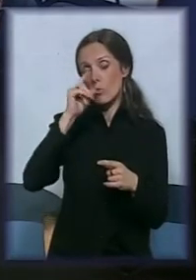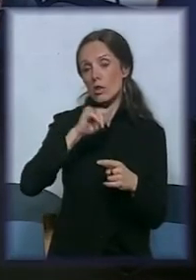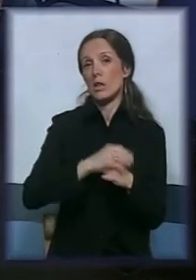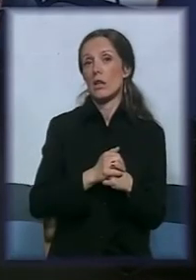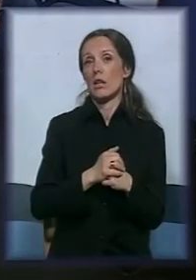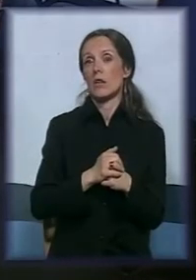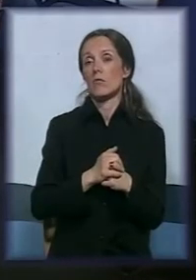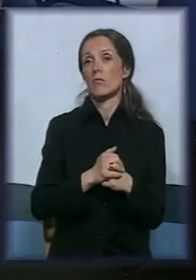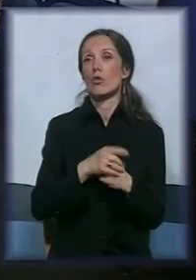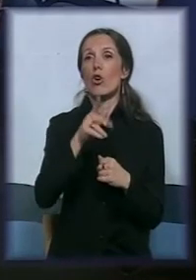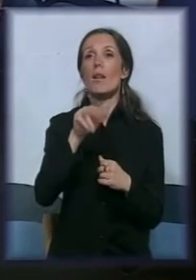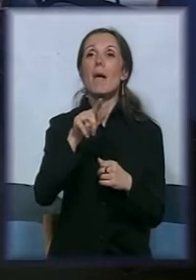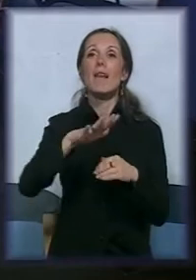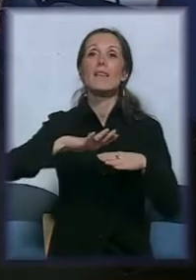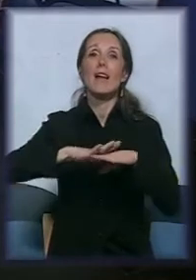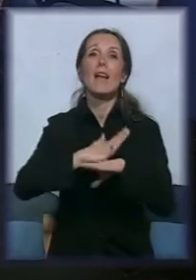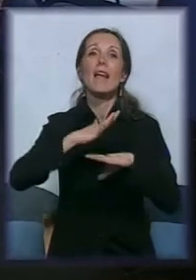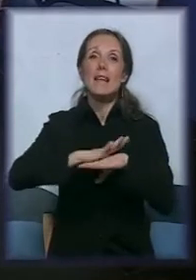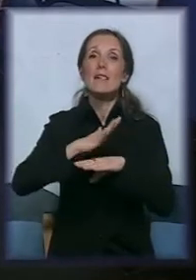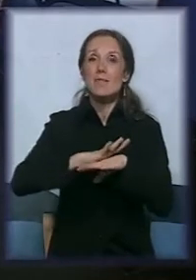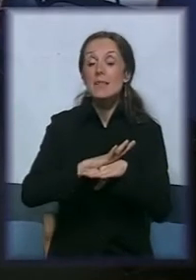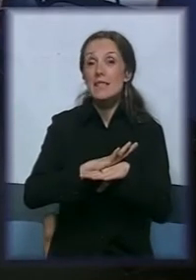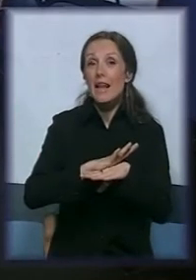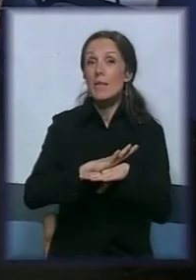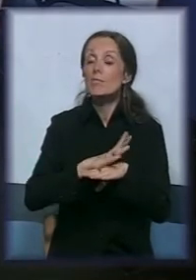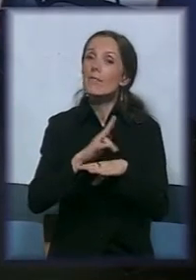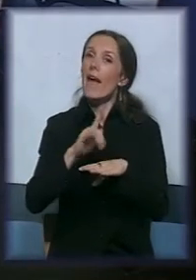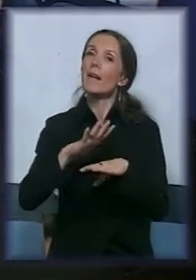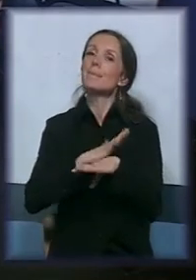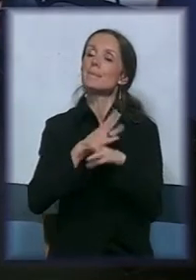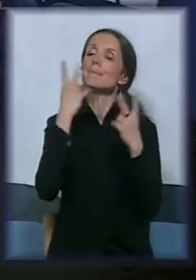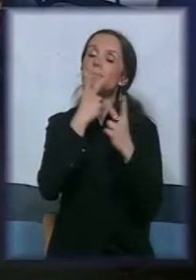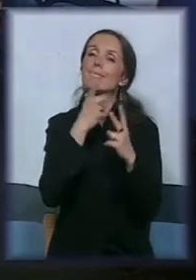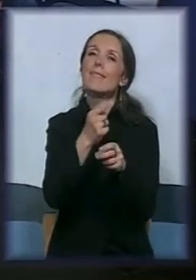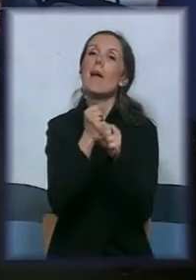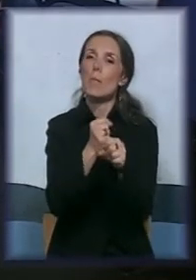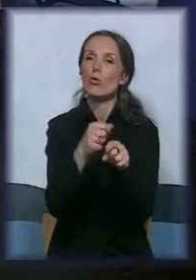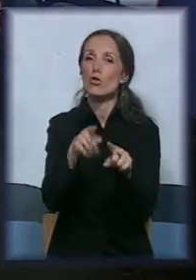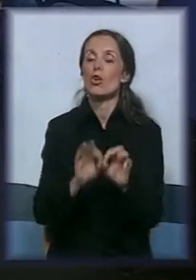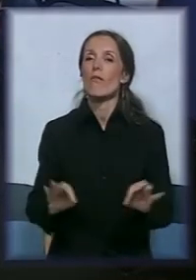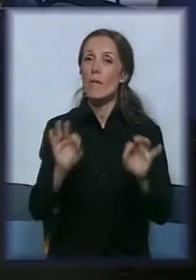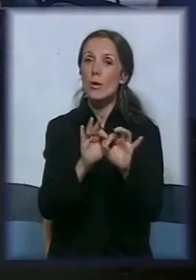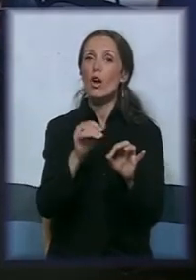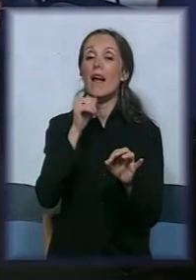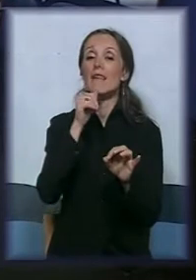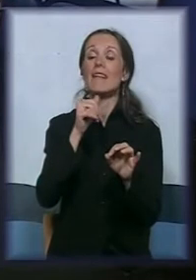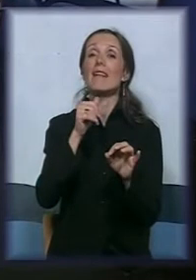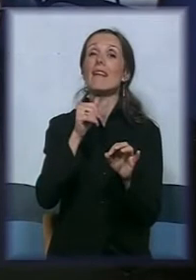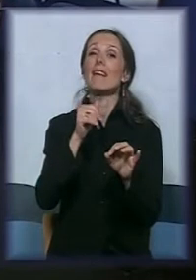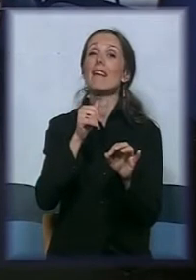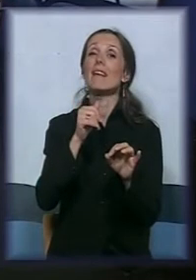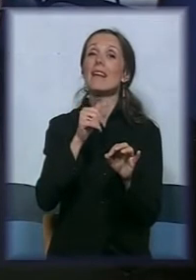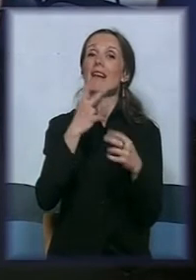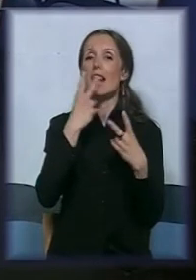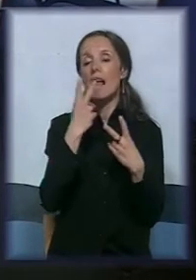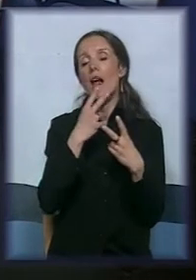taj senzitivitet da oseti potrebu da podrži ovaj projekat. I onda dolazimo do tog nekog, naravno,